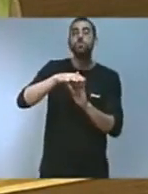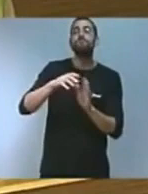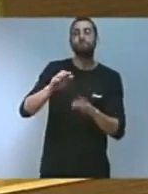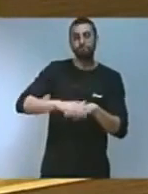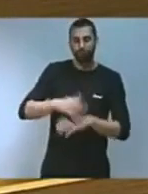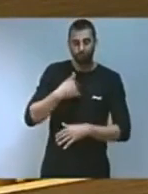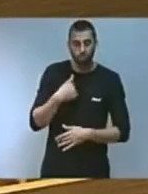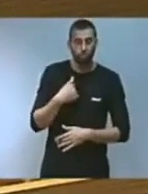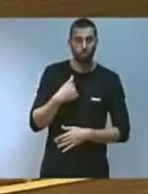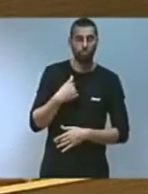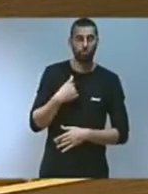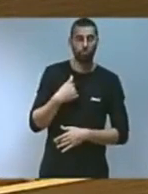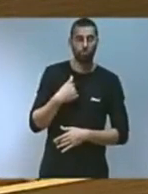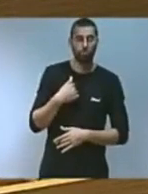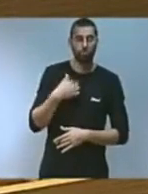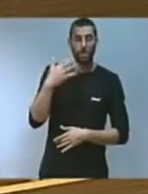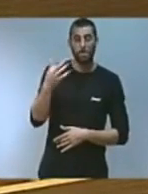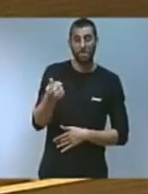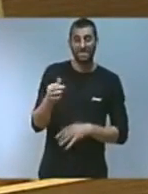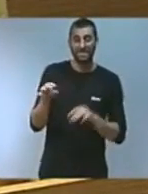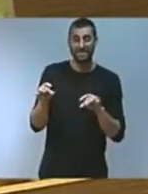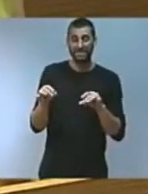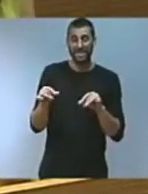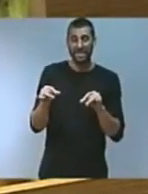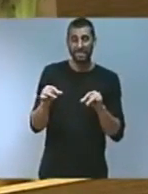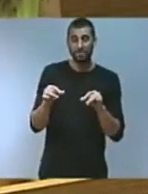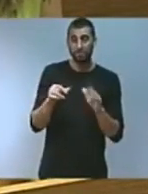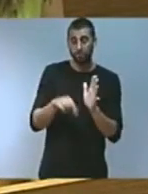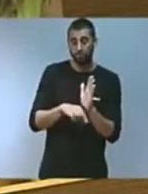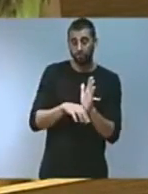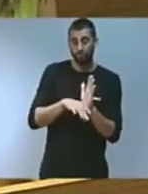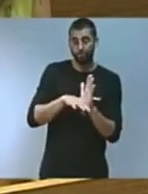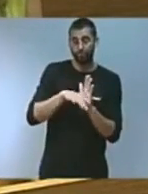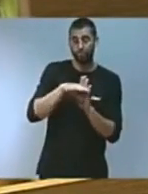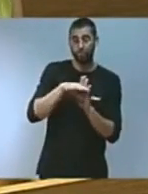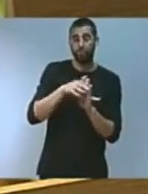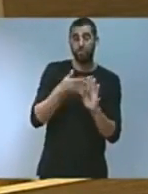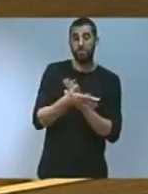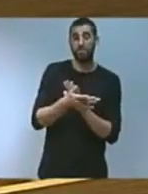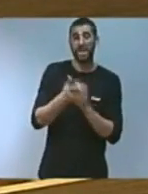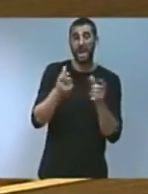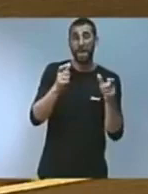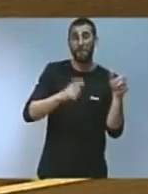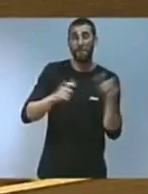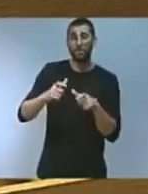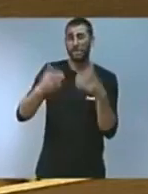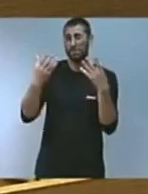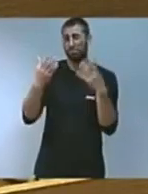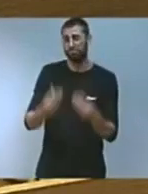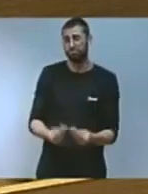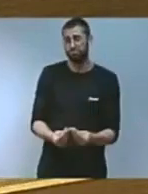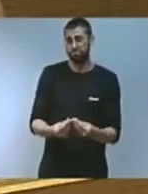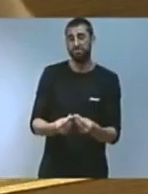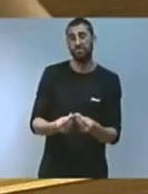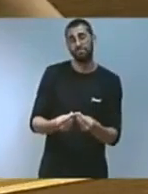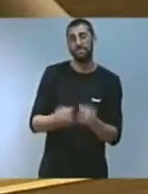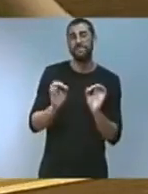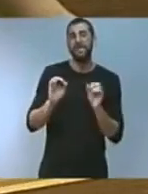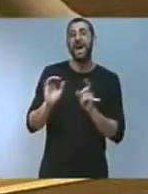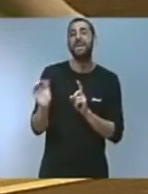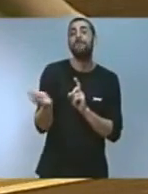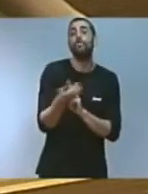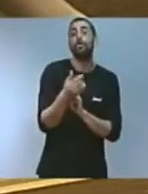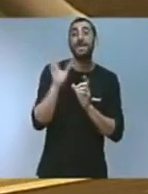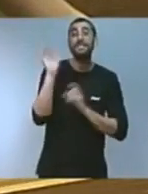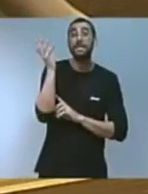a causa de la desaparició de terres que es traga l'aigua de milers de persones que són els refugiats climàtics. Som